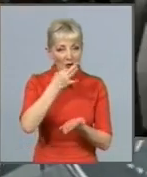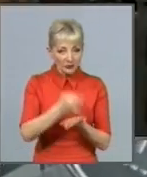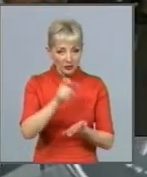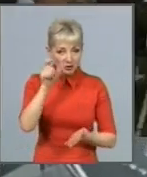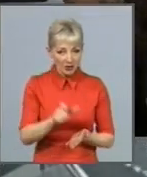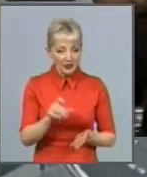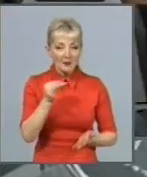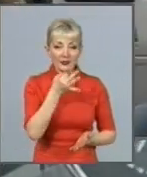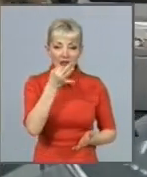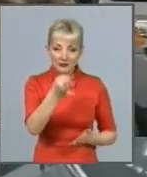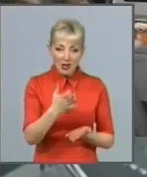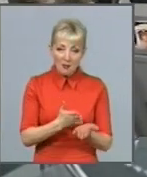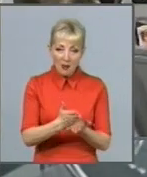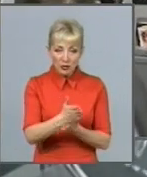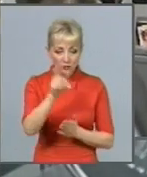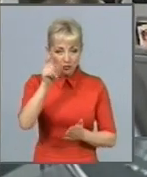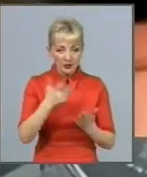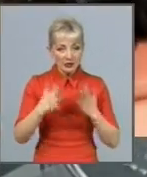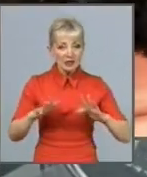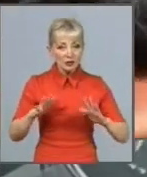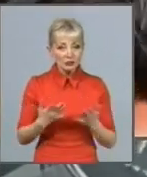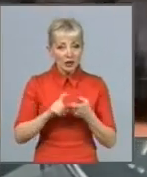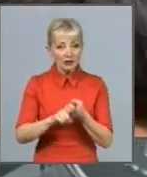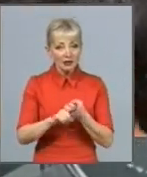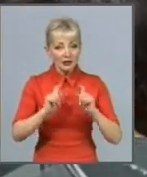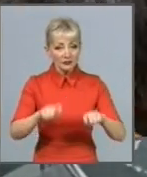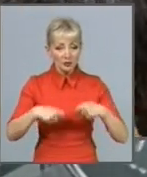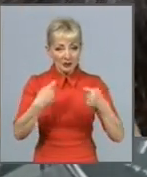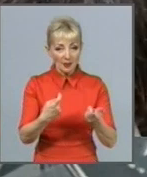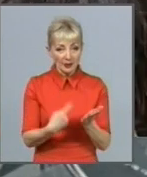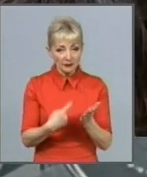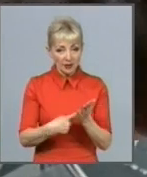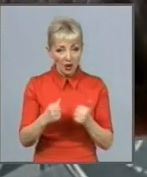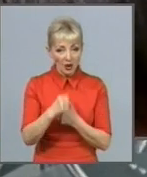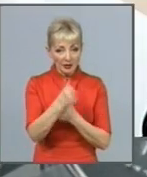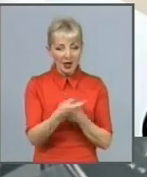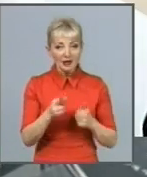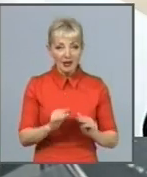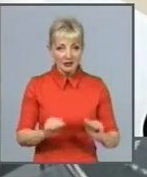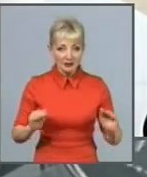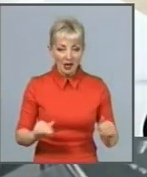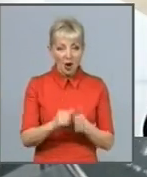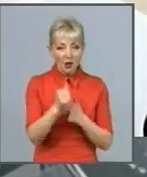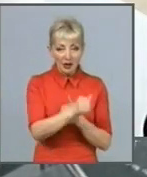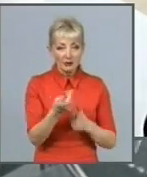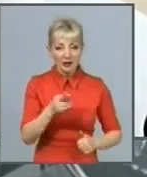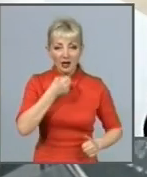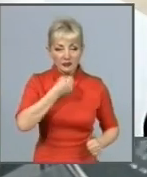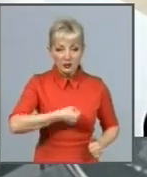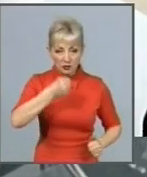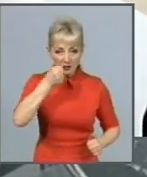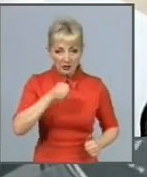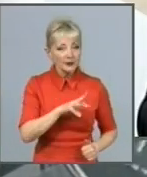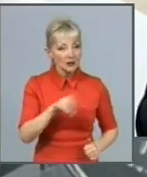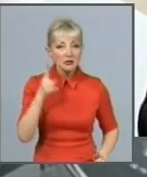пацієнта, якщо випадок інфікування підтвердиться окремо для дітей, окремо для дорослих. Ми знаємо про